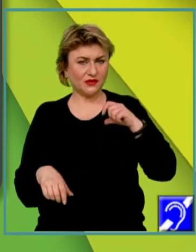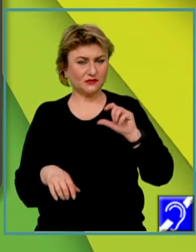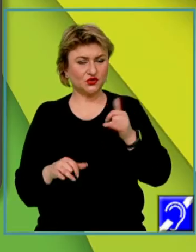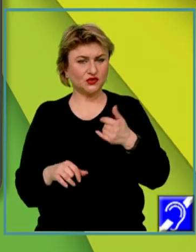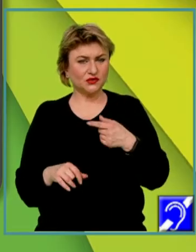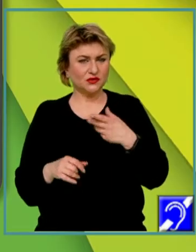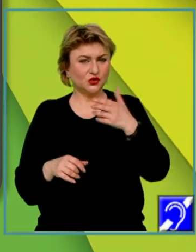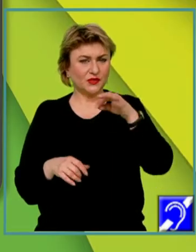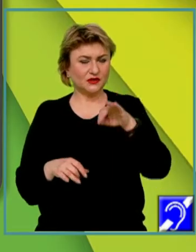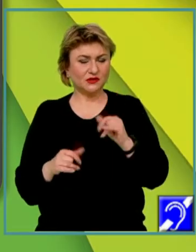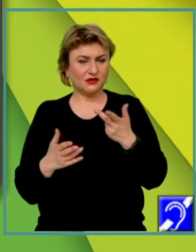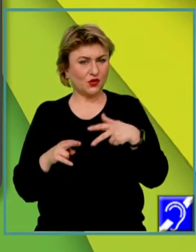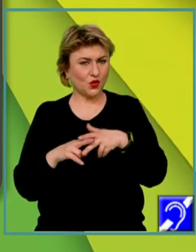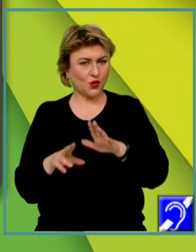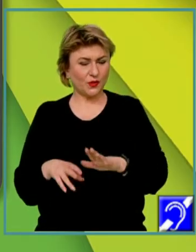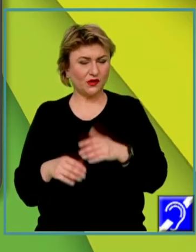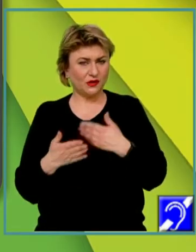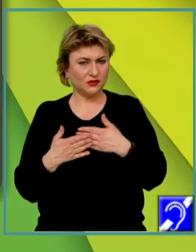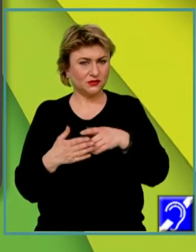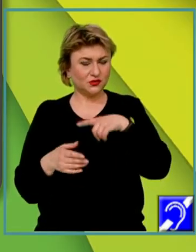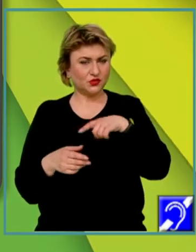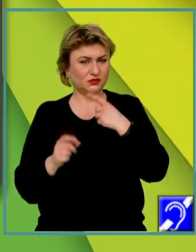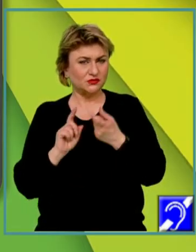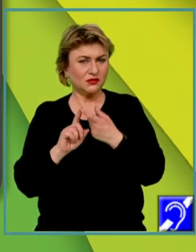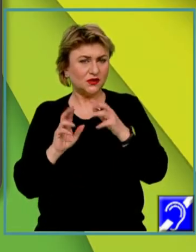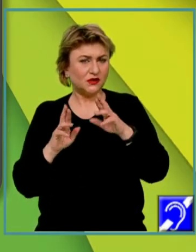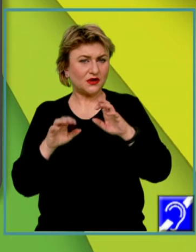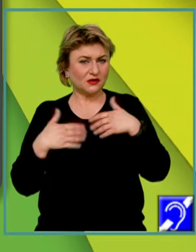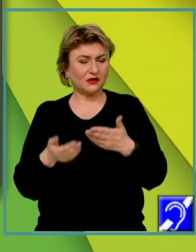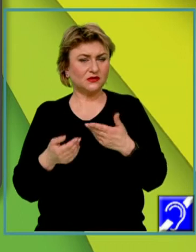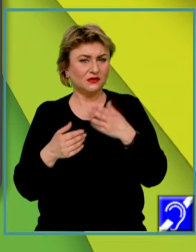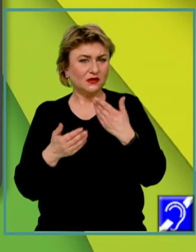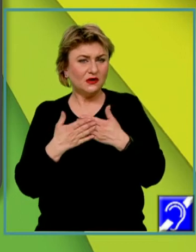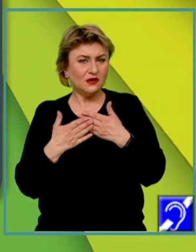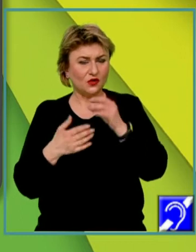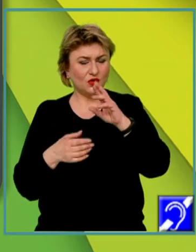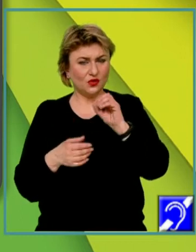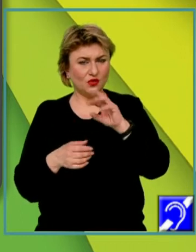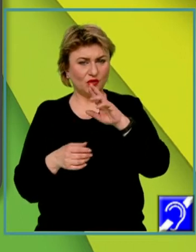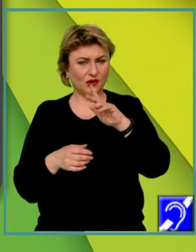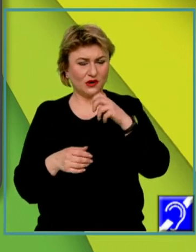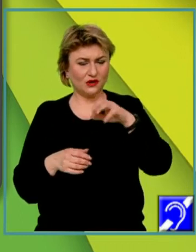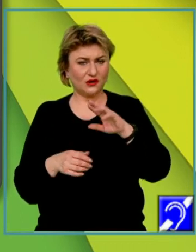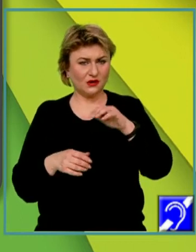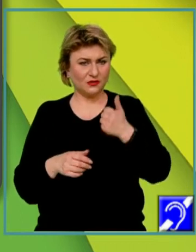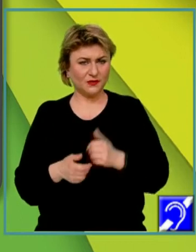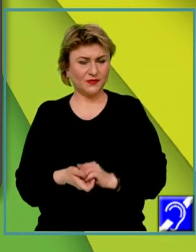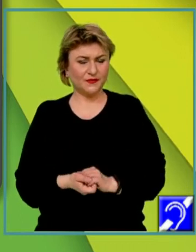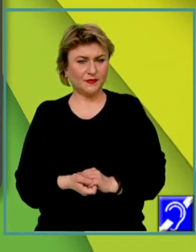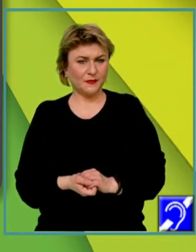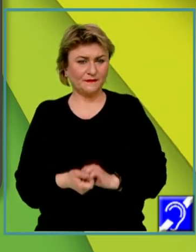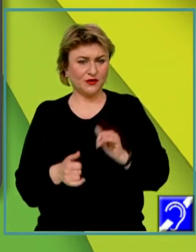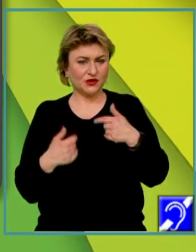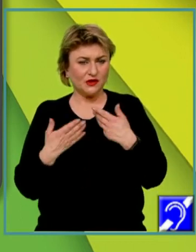subiectii pe care le ocupă, acestea fiind redate printr-o organigramă. Deci, să ne reamintim puțin că